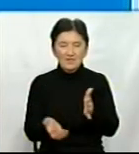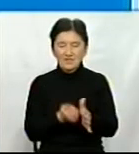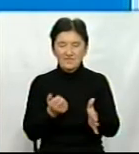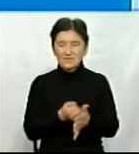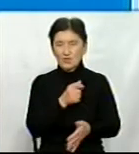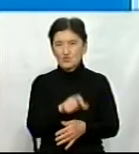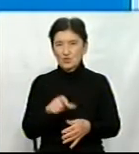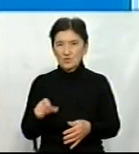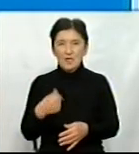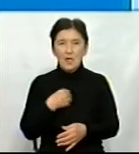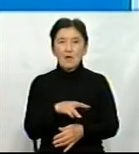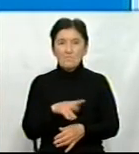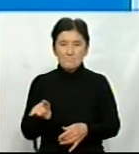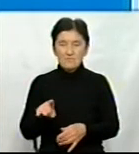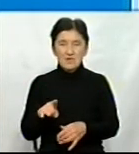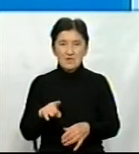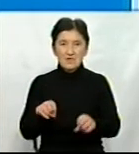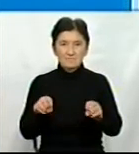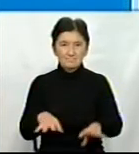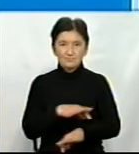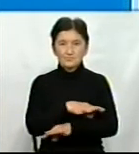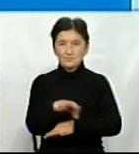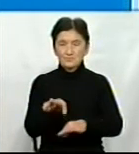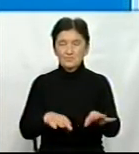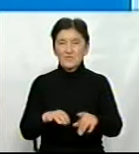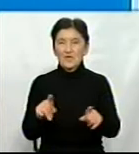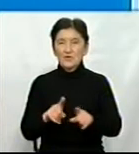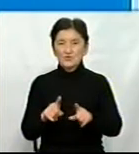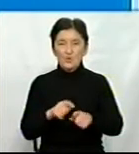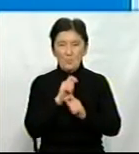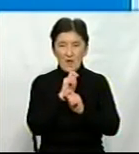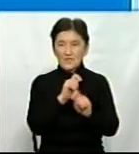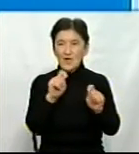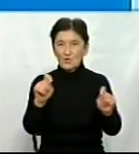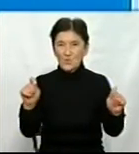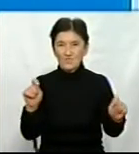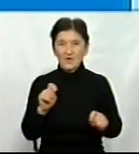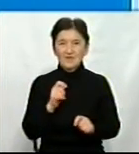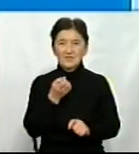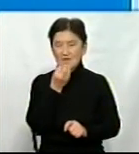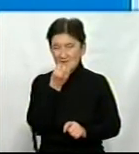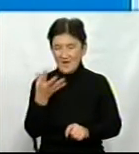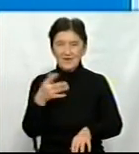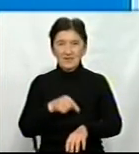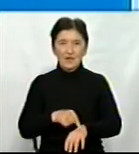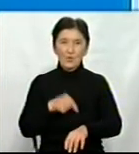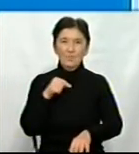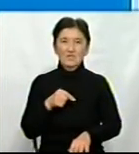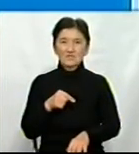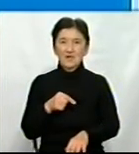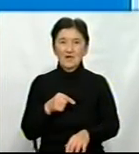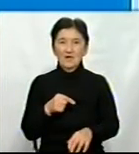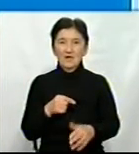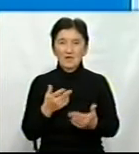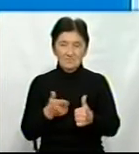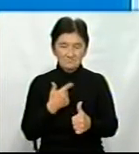Тому ми вирішили створити цей проєкт для того, щоб звернути людям гарні емоції, які виражаються